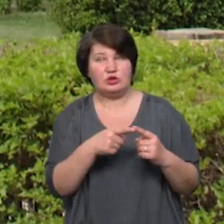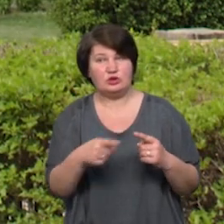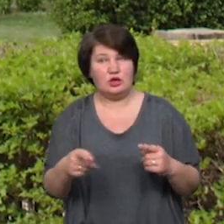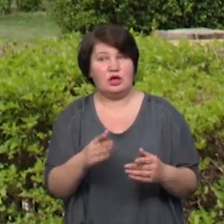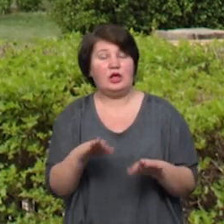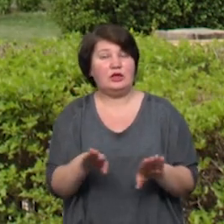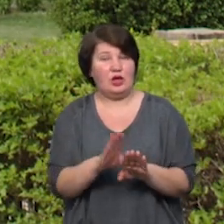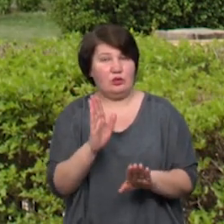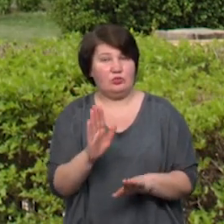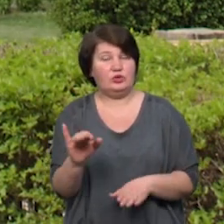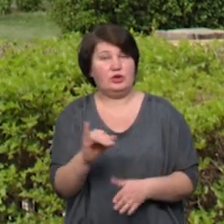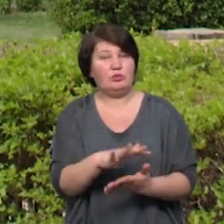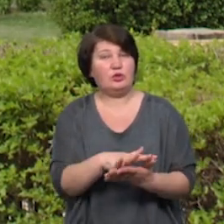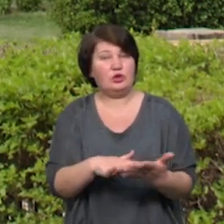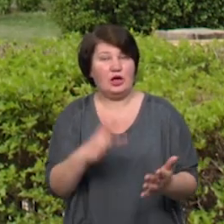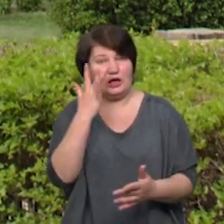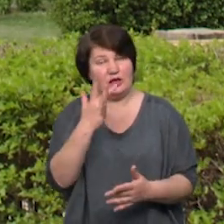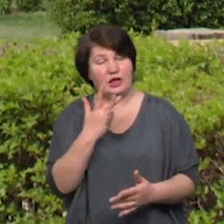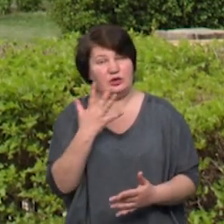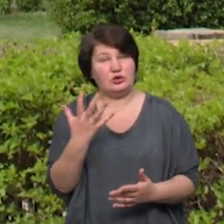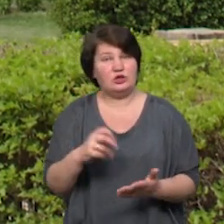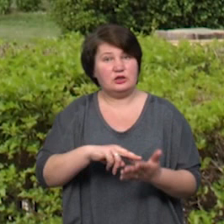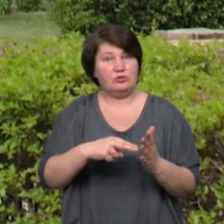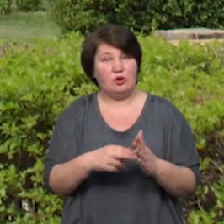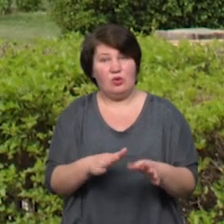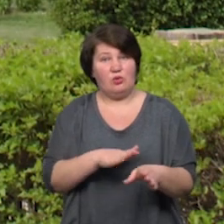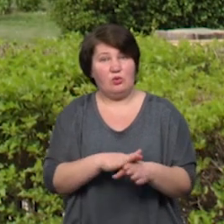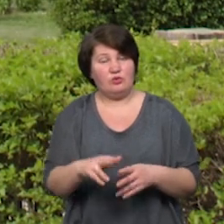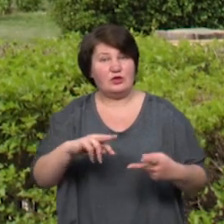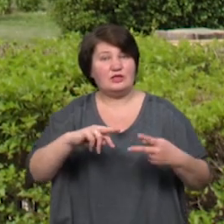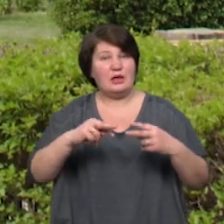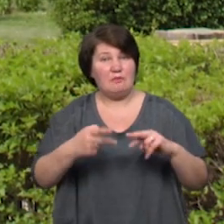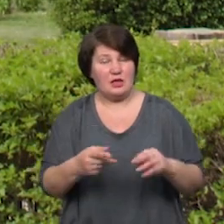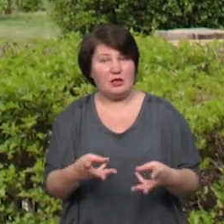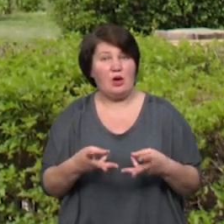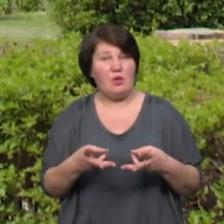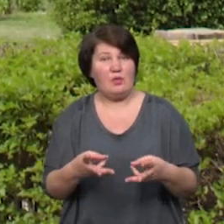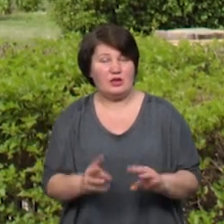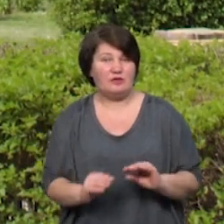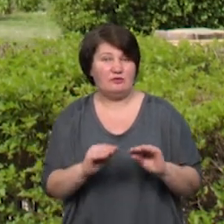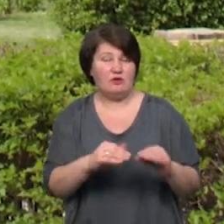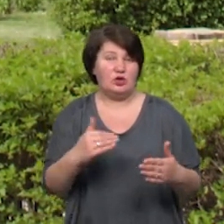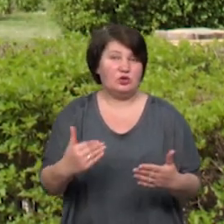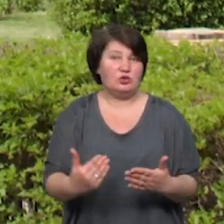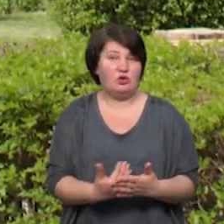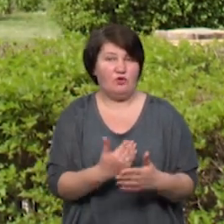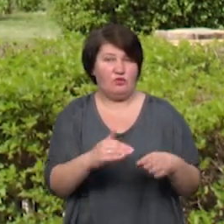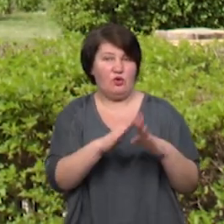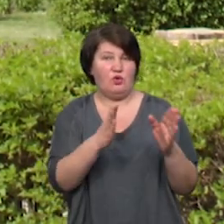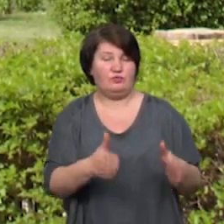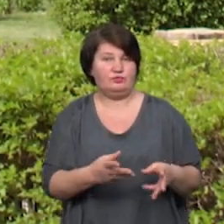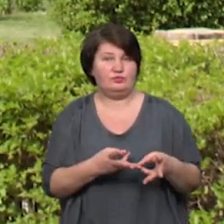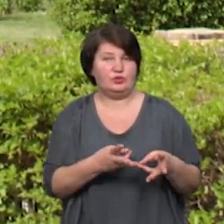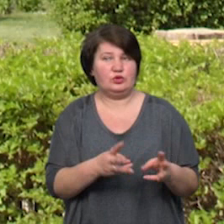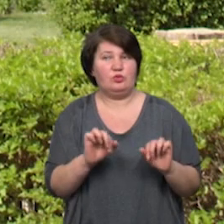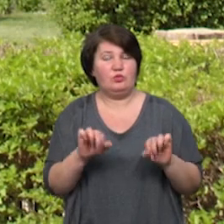продовжуватись. І на літо запланована повна заміна системи опалення і встановлення нового теплопункту, що ми зможемо